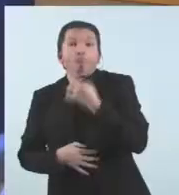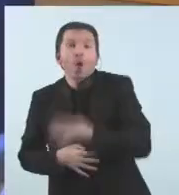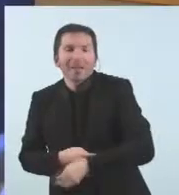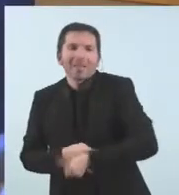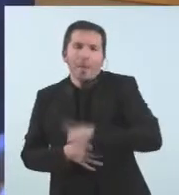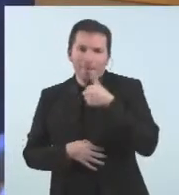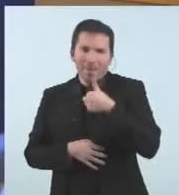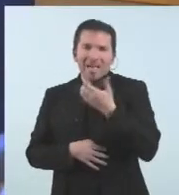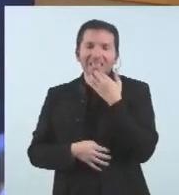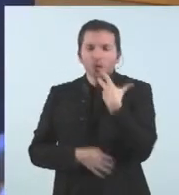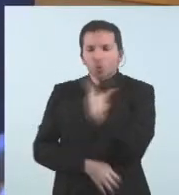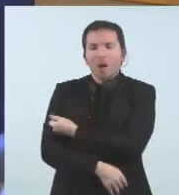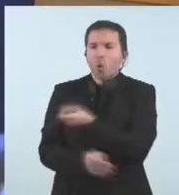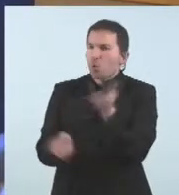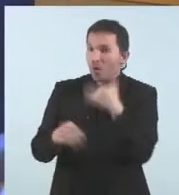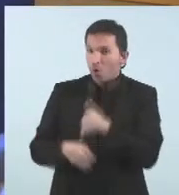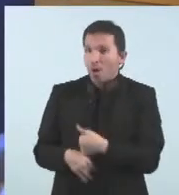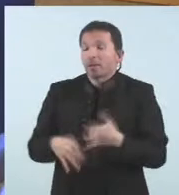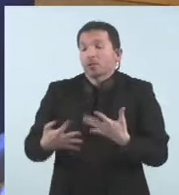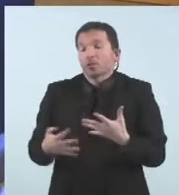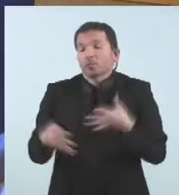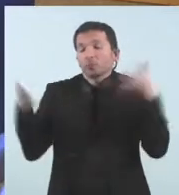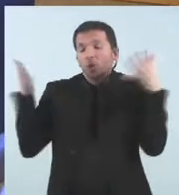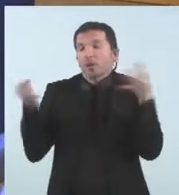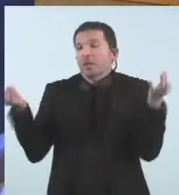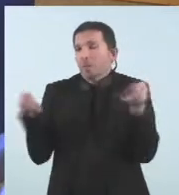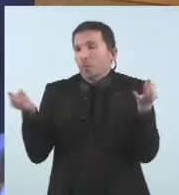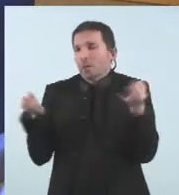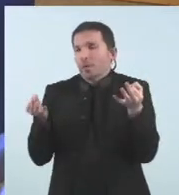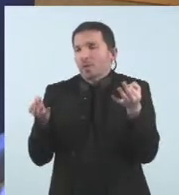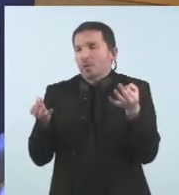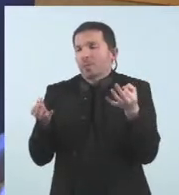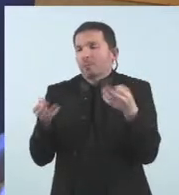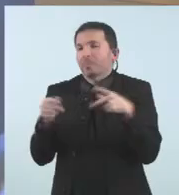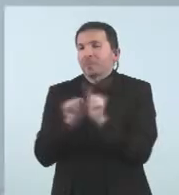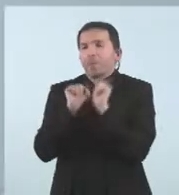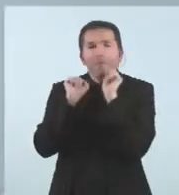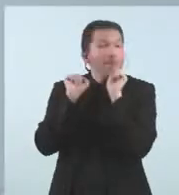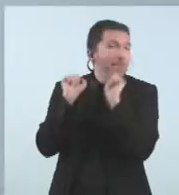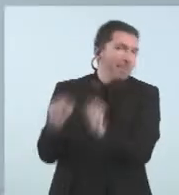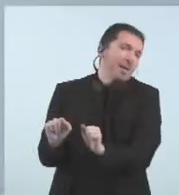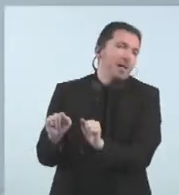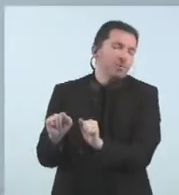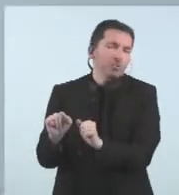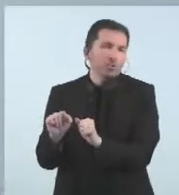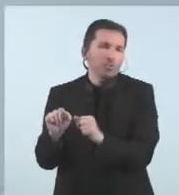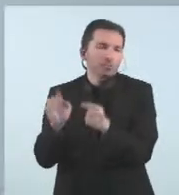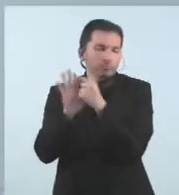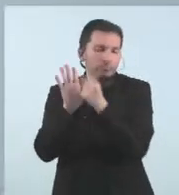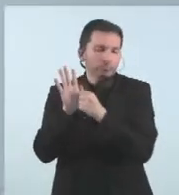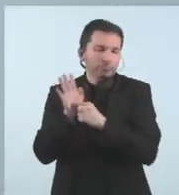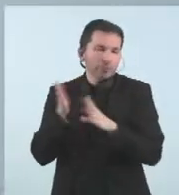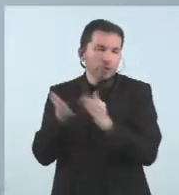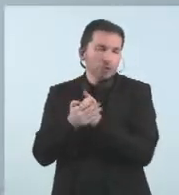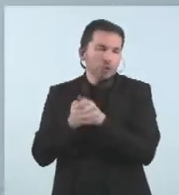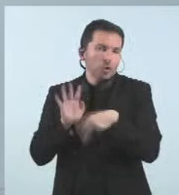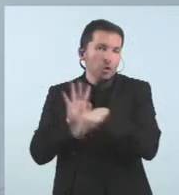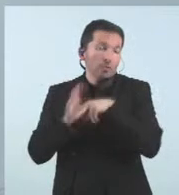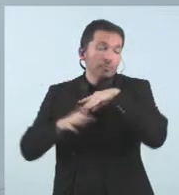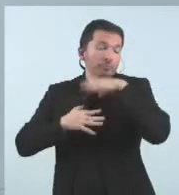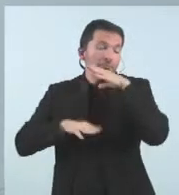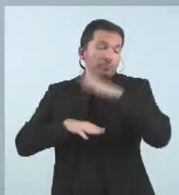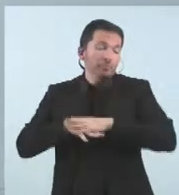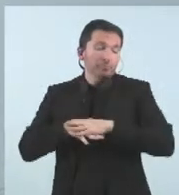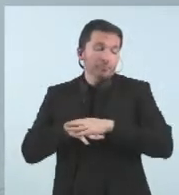gestió de la pandèmia i ara quina és precaució seguir les indicacions totes les mesures que diguem i vacunar vacunar aquesta és la gestió